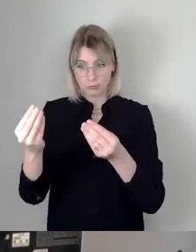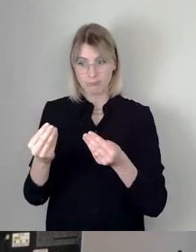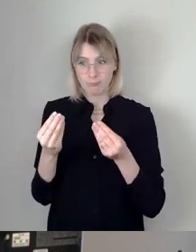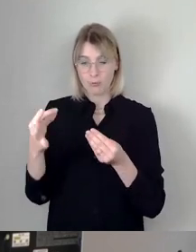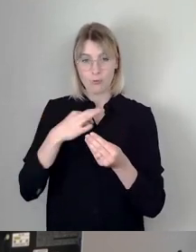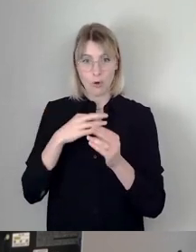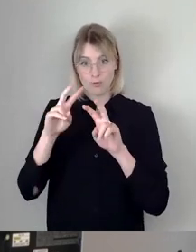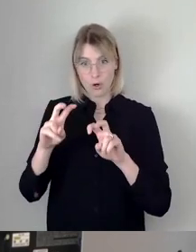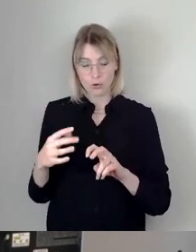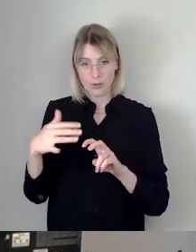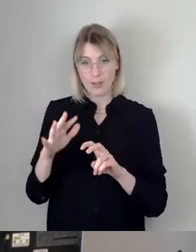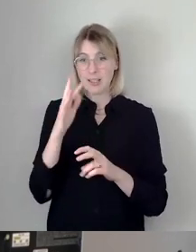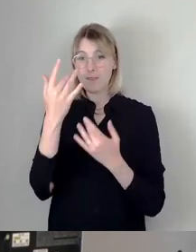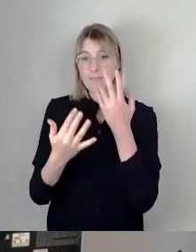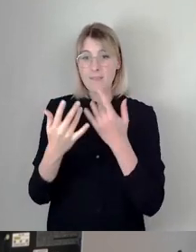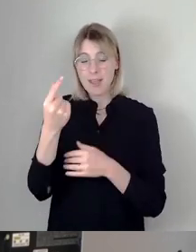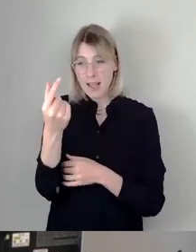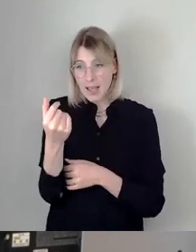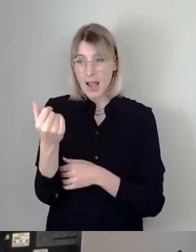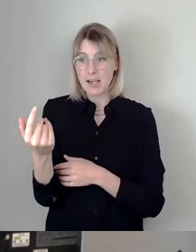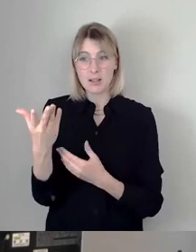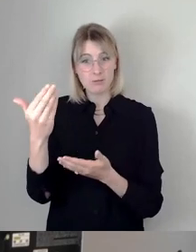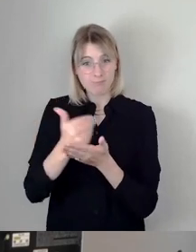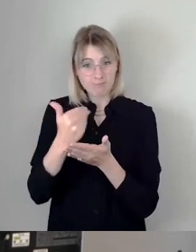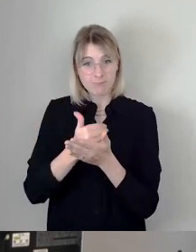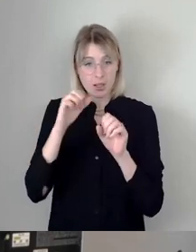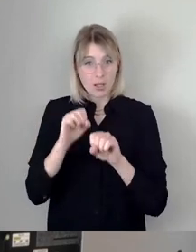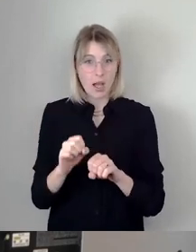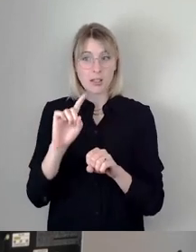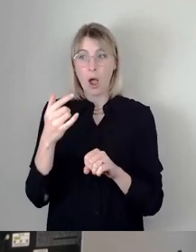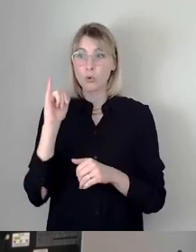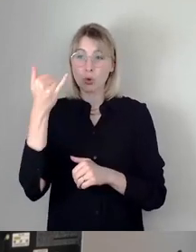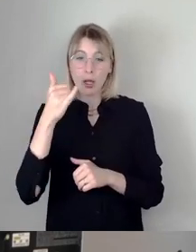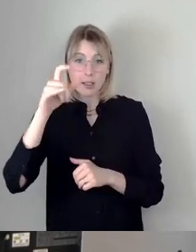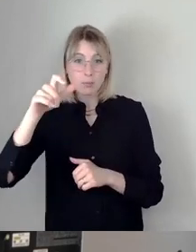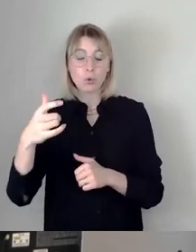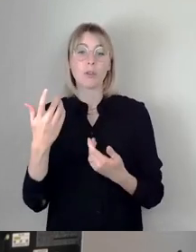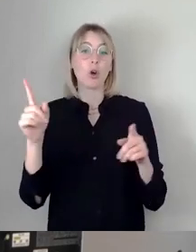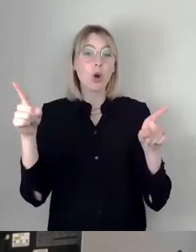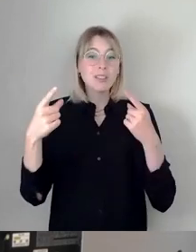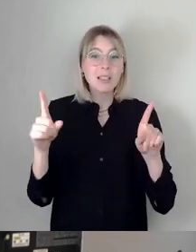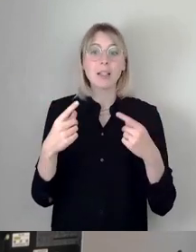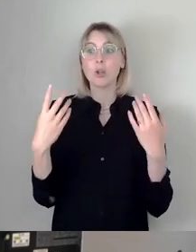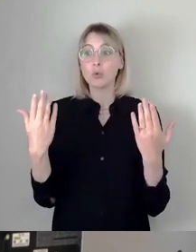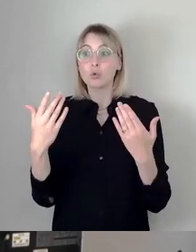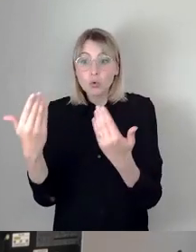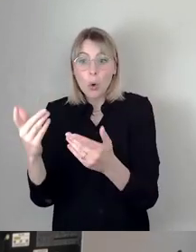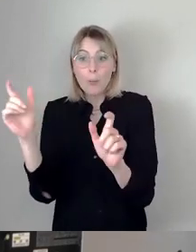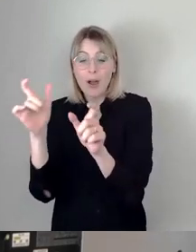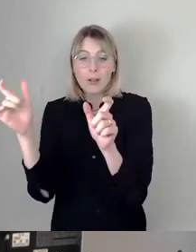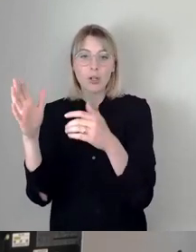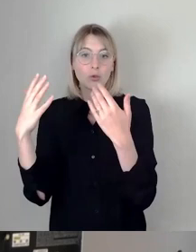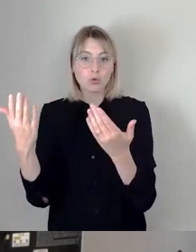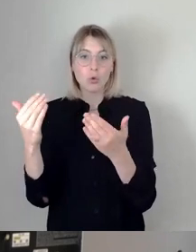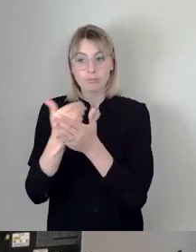diese Stadt kommt und wie stark der Tourismus auch von Konzerten und solchen Events abhängig ist. Vor dem Hintergrund begrüßen